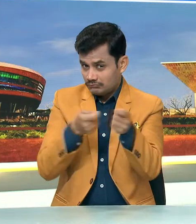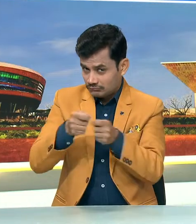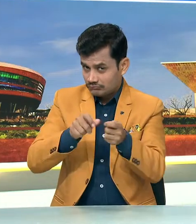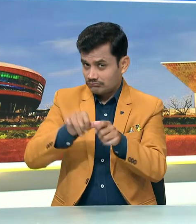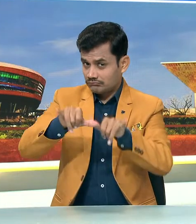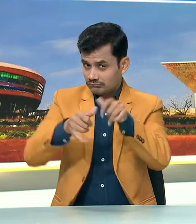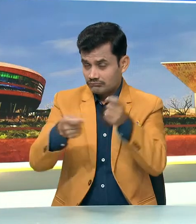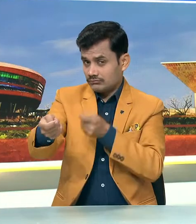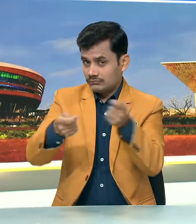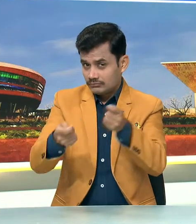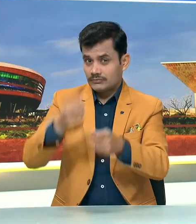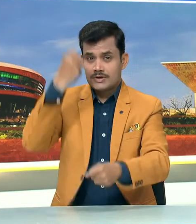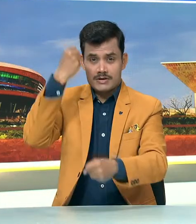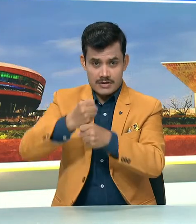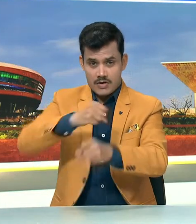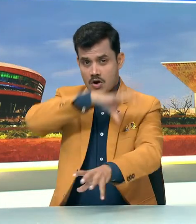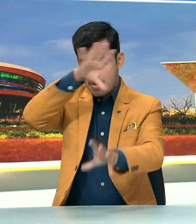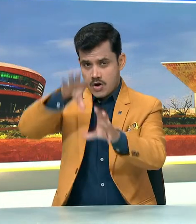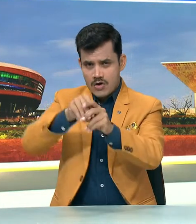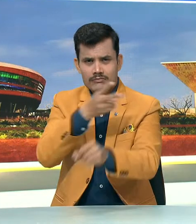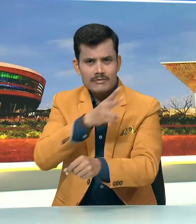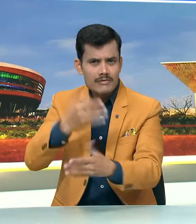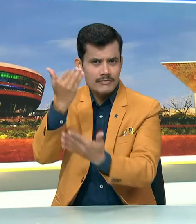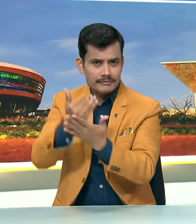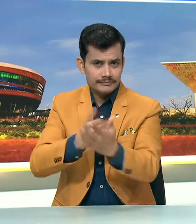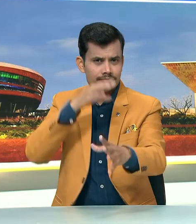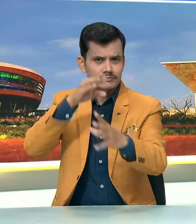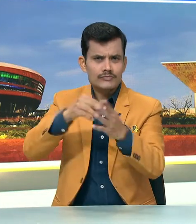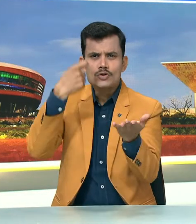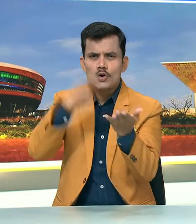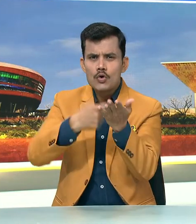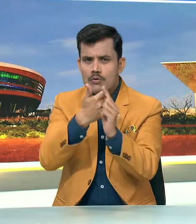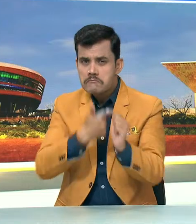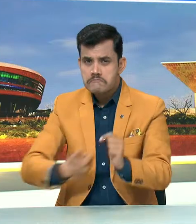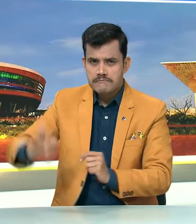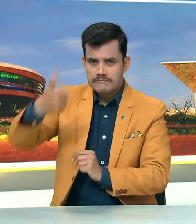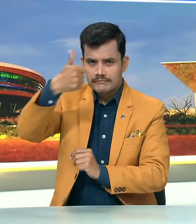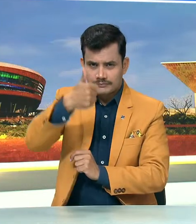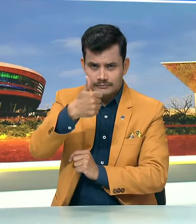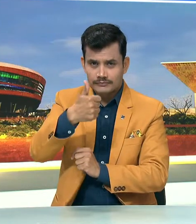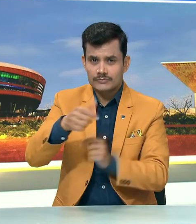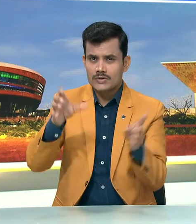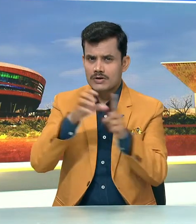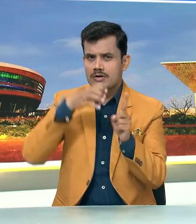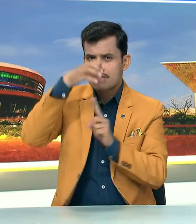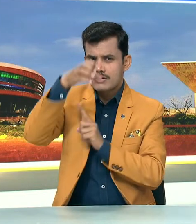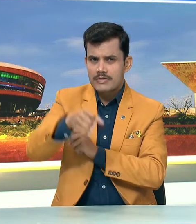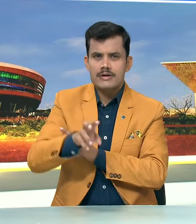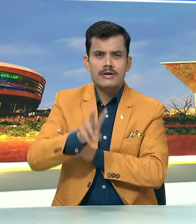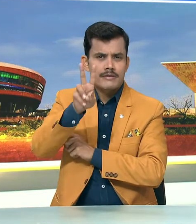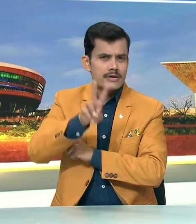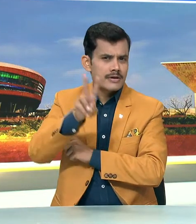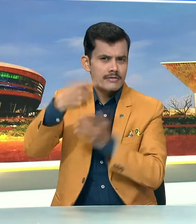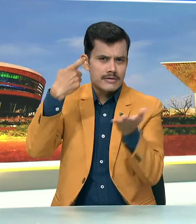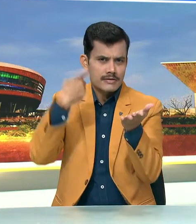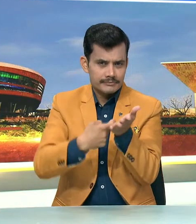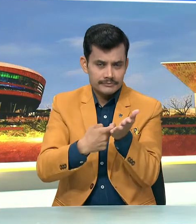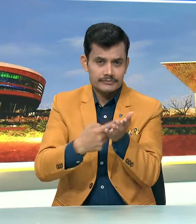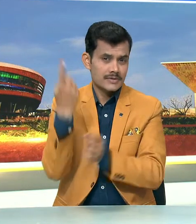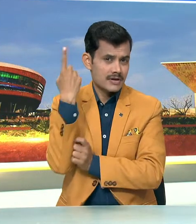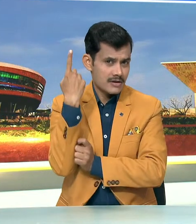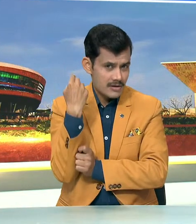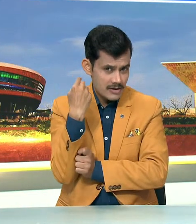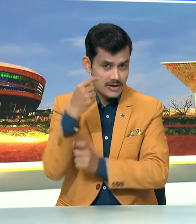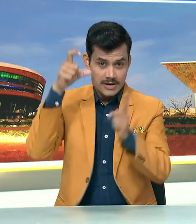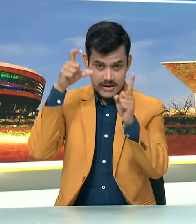विभिन पहलू शामिल है नीती आयोग के मुखे कारिकारी अधिकारी B.V.R. सुब्रमन्यम ने कल